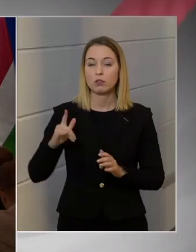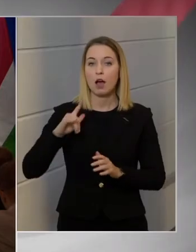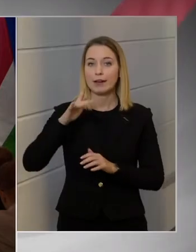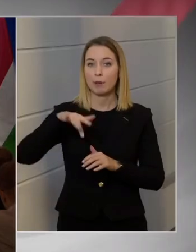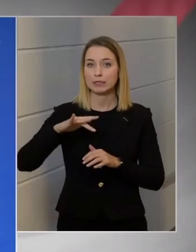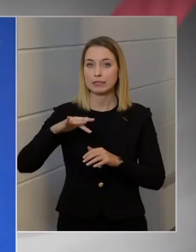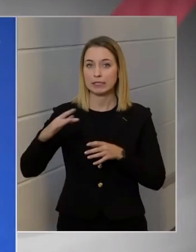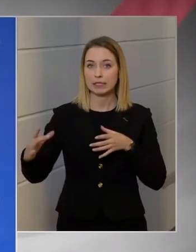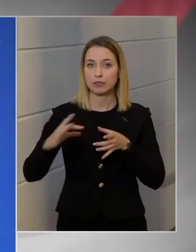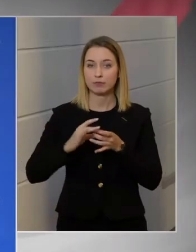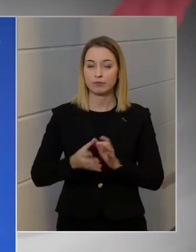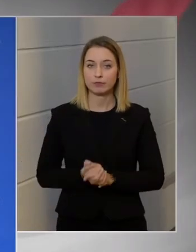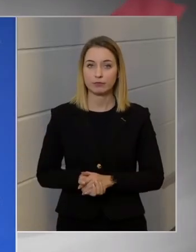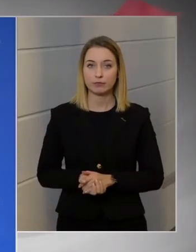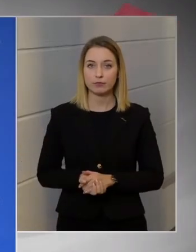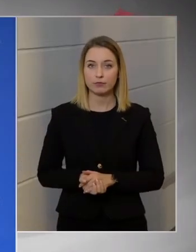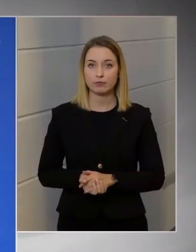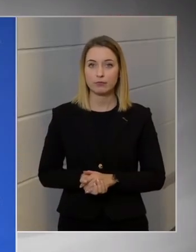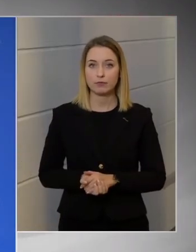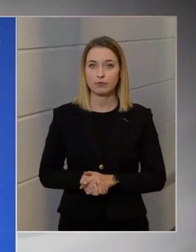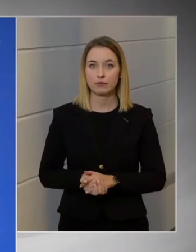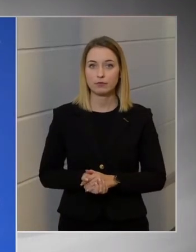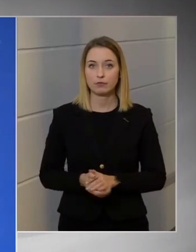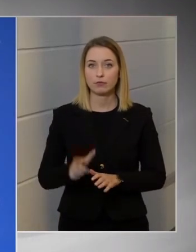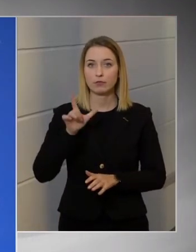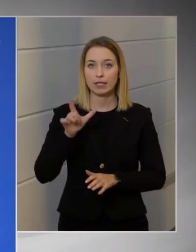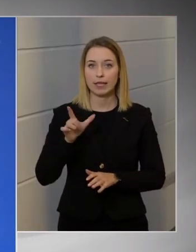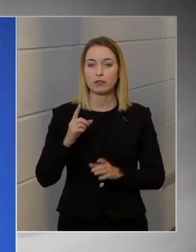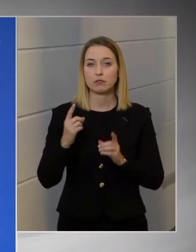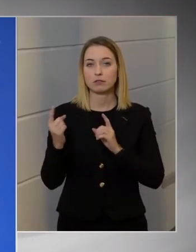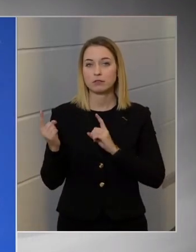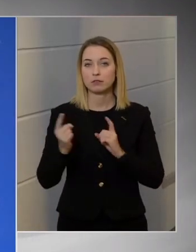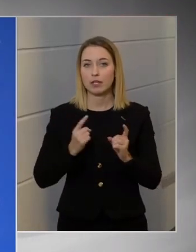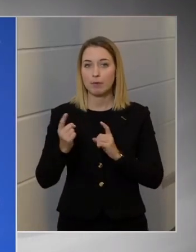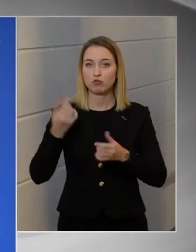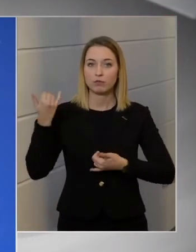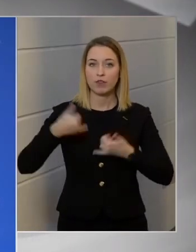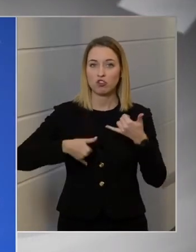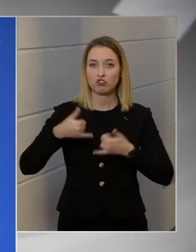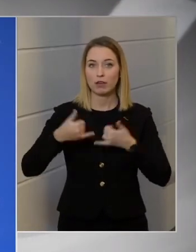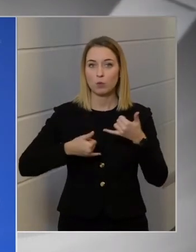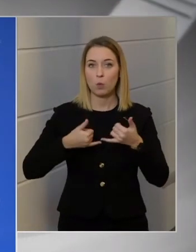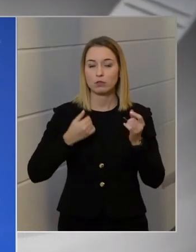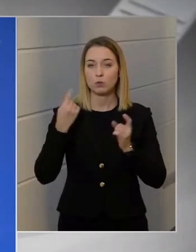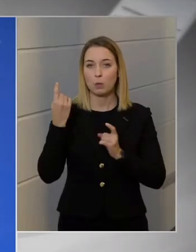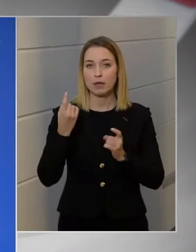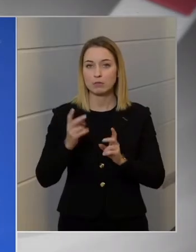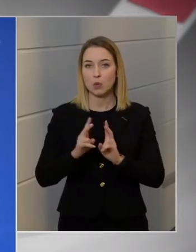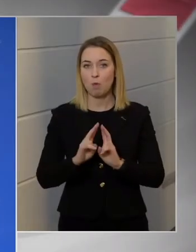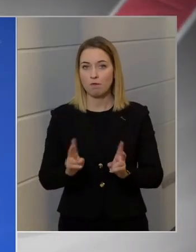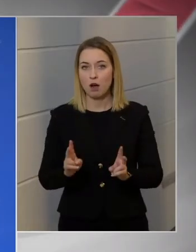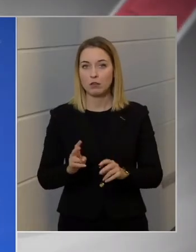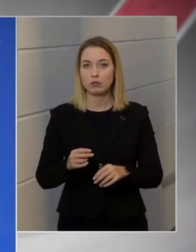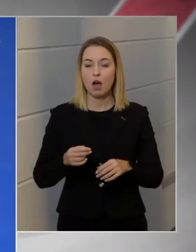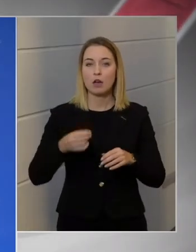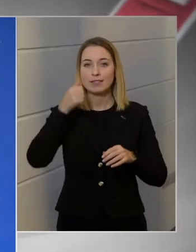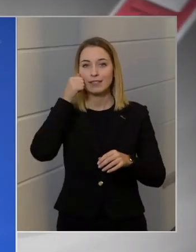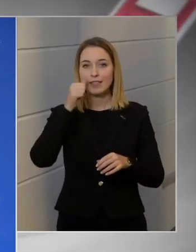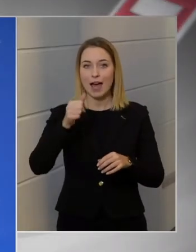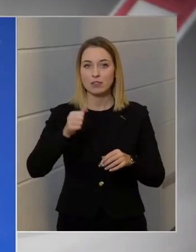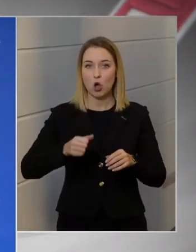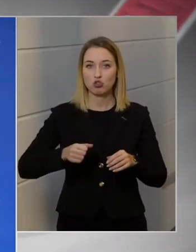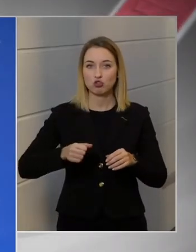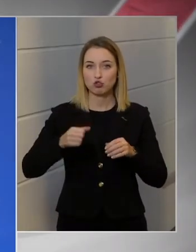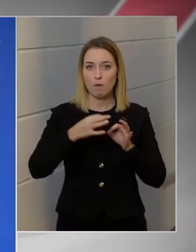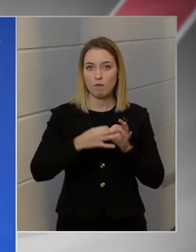reptérrel? Itt két egymással versengő koncepció van. Az egyik, hogy talán a százas vonalára lehet